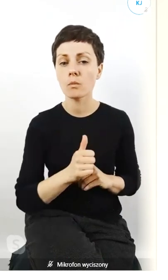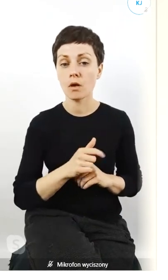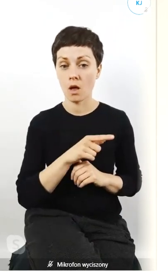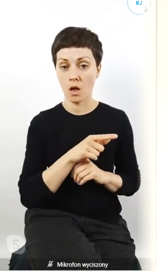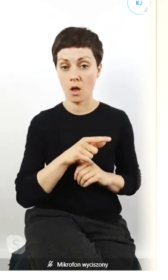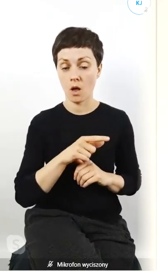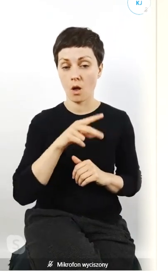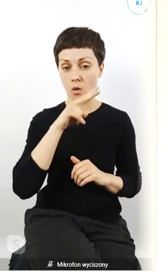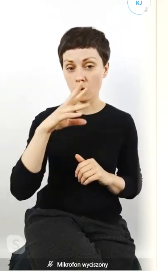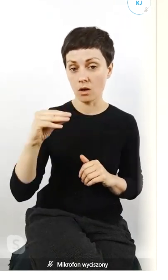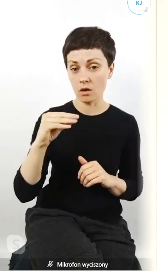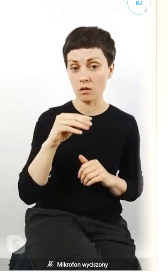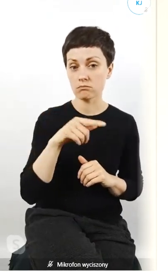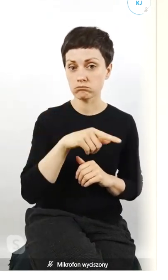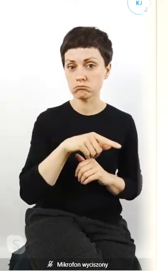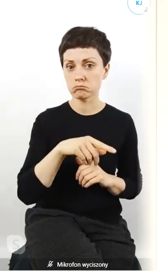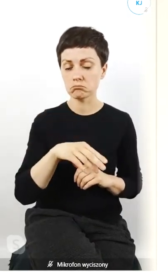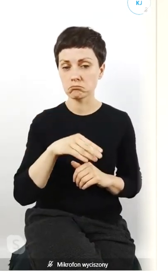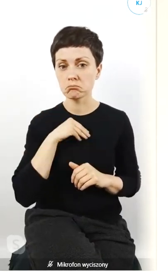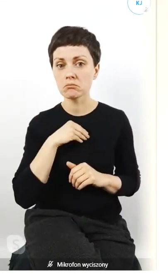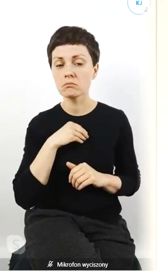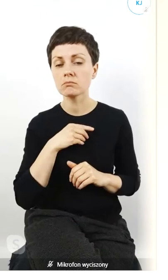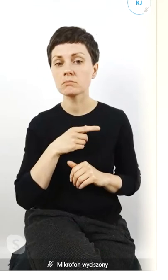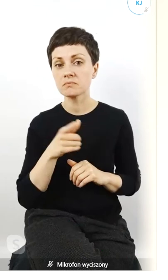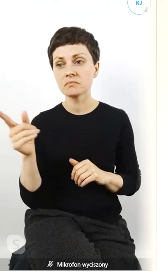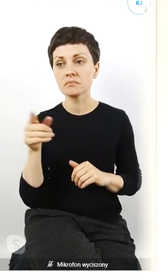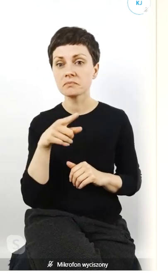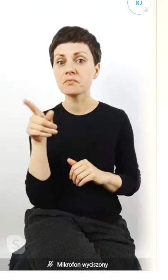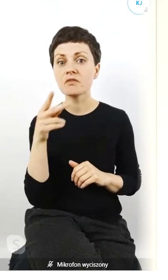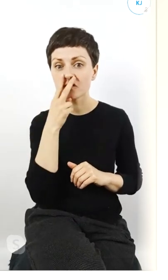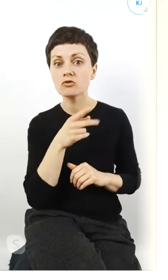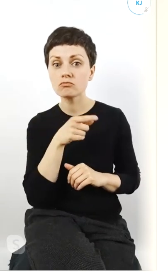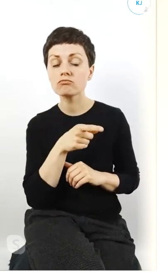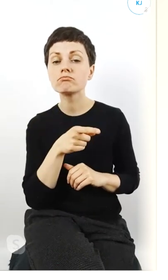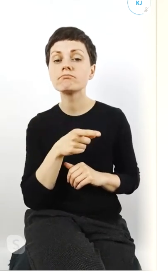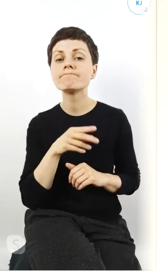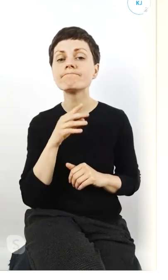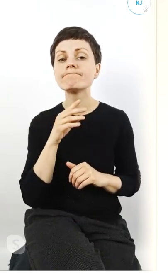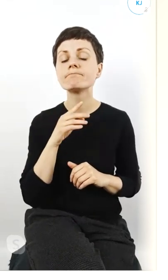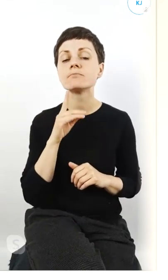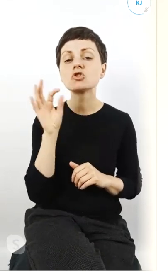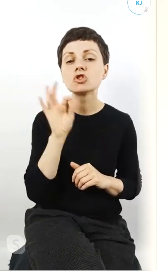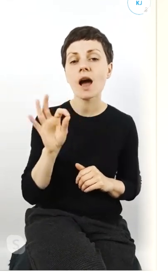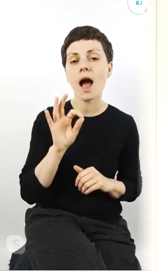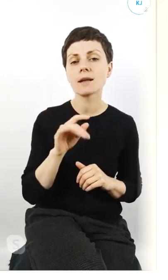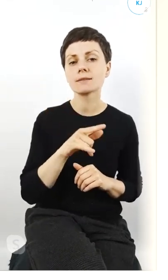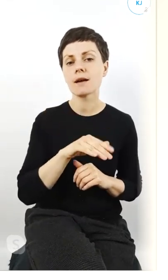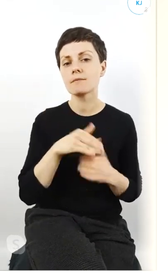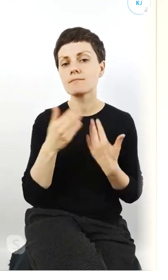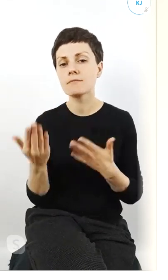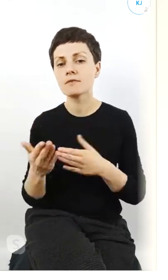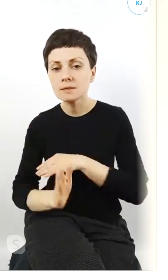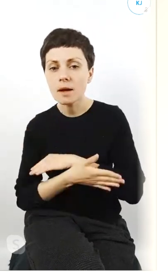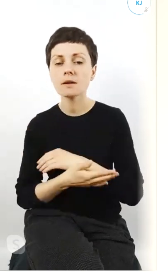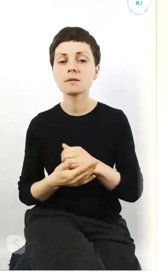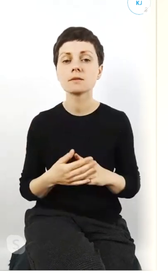jest widzicie ją jako jakąś szansę na wsparcie tych